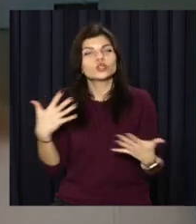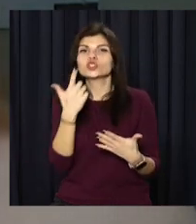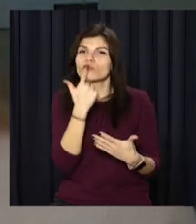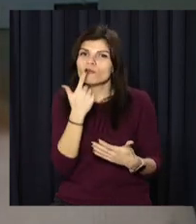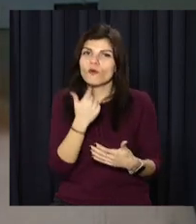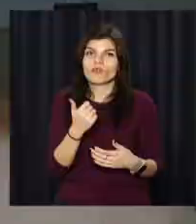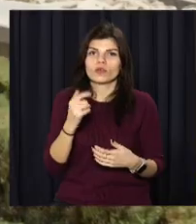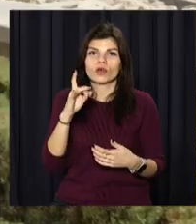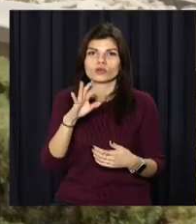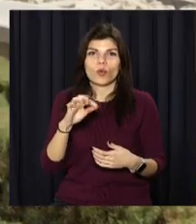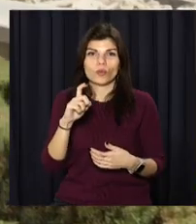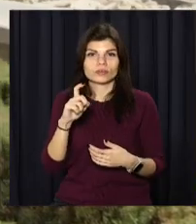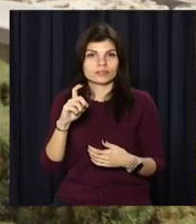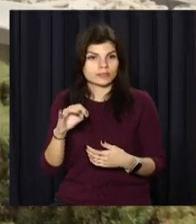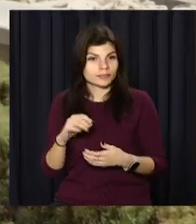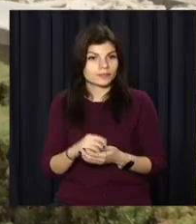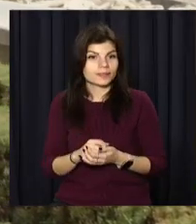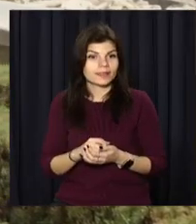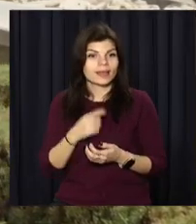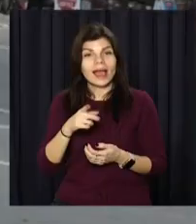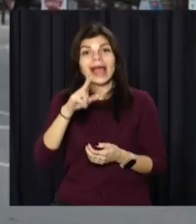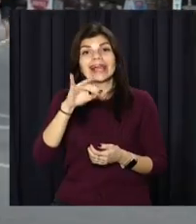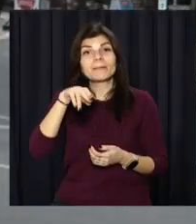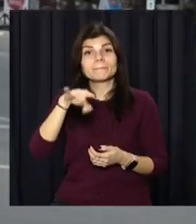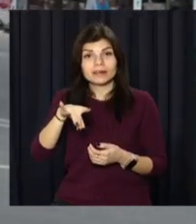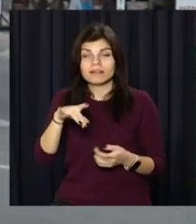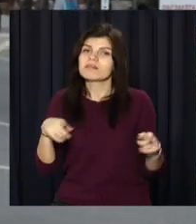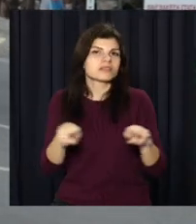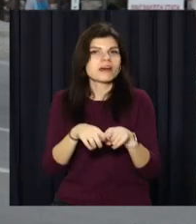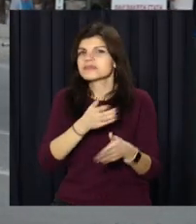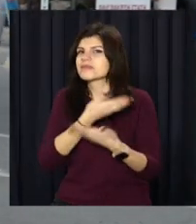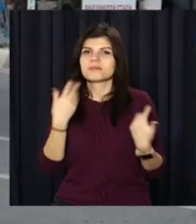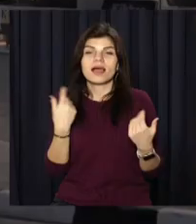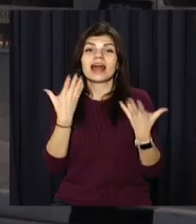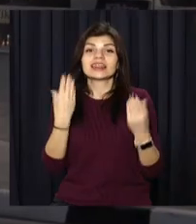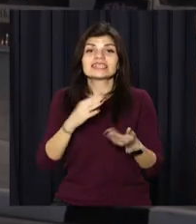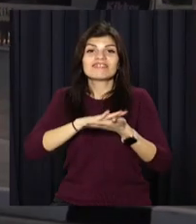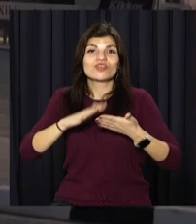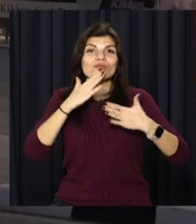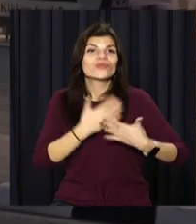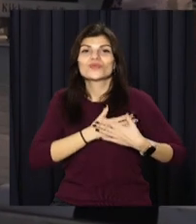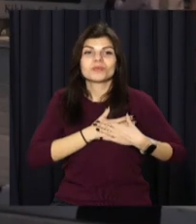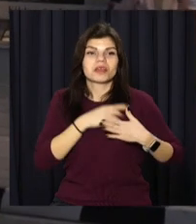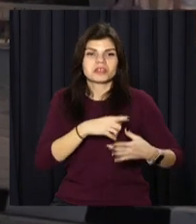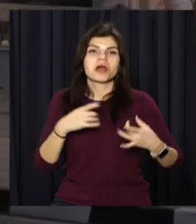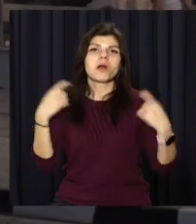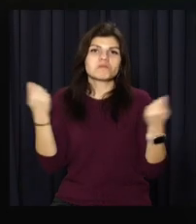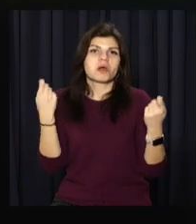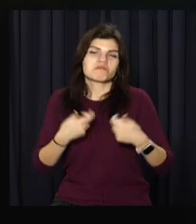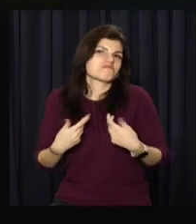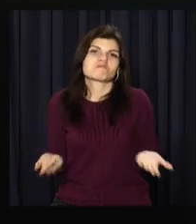троянди. А от на Кіпрі чоловіки та жінки не такі романтичні. Тому День Святого Валентина там не праздникують.